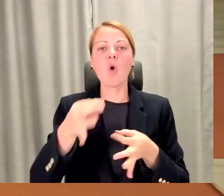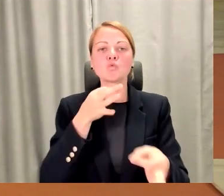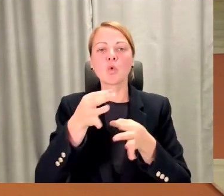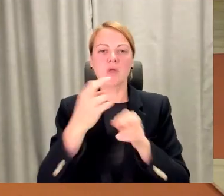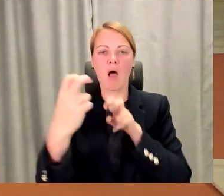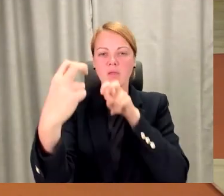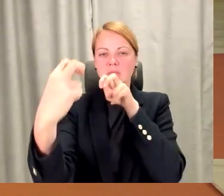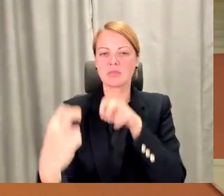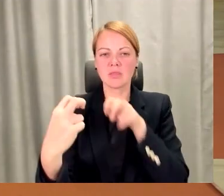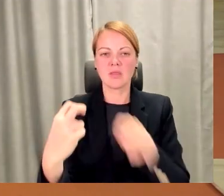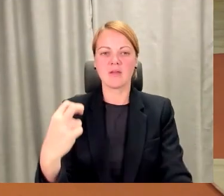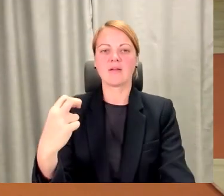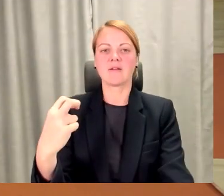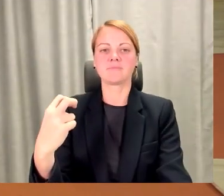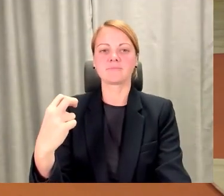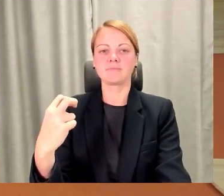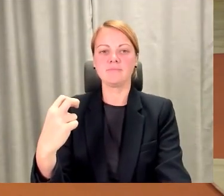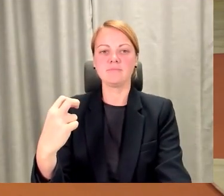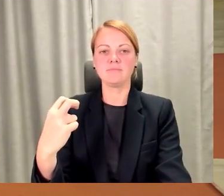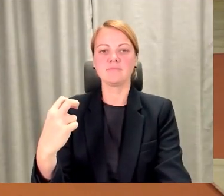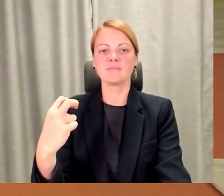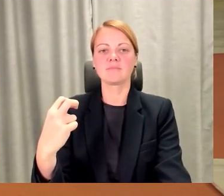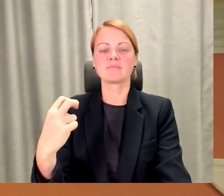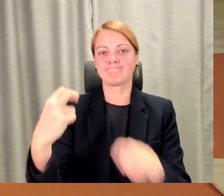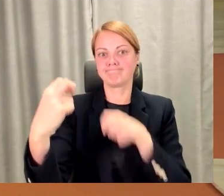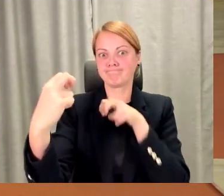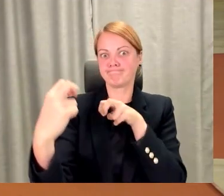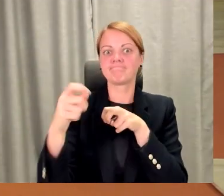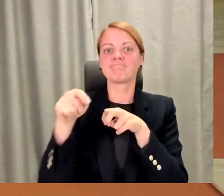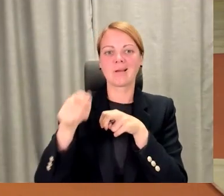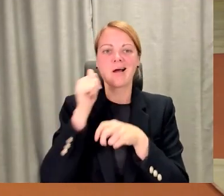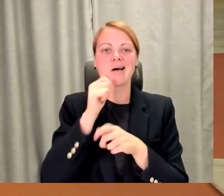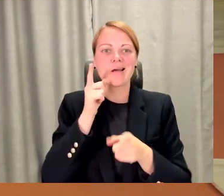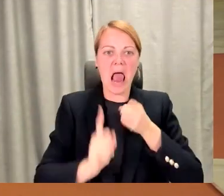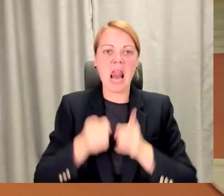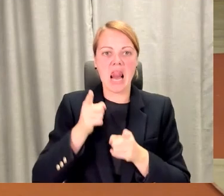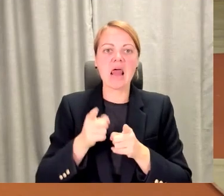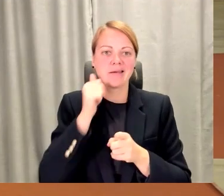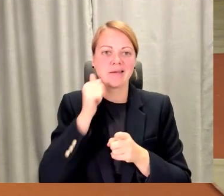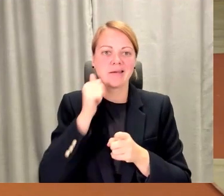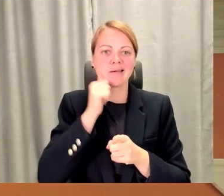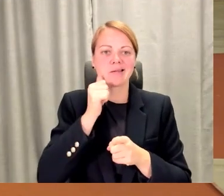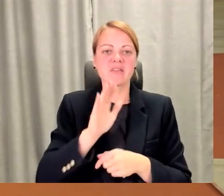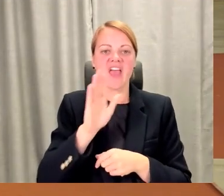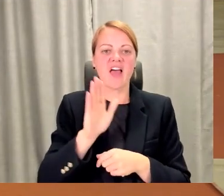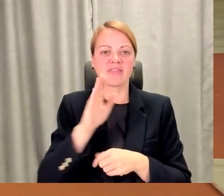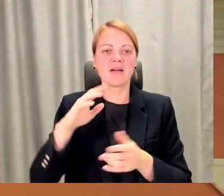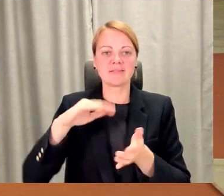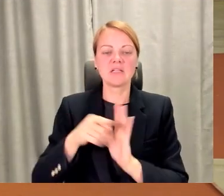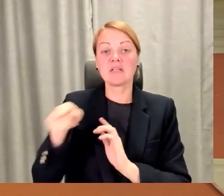Reālas situācijas ikdienā, ar ko mēs strādājam. Ir izteiktas bailes ietiekšā jaunā